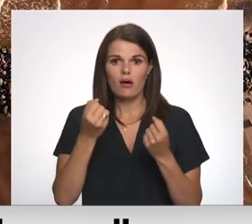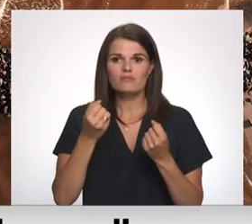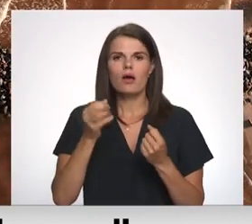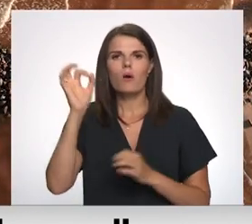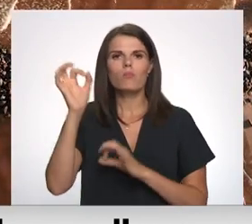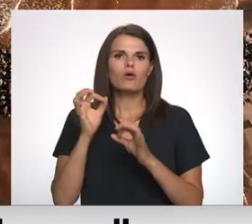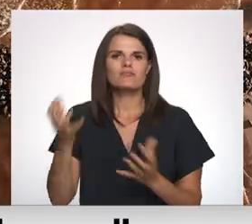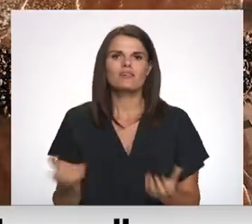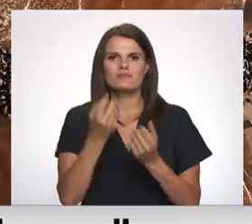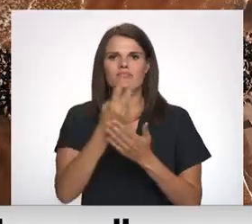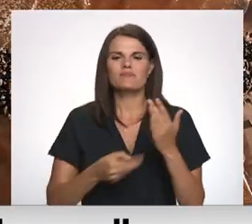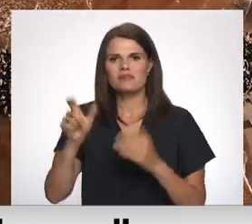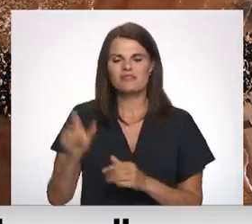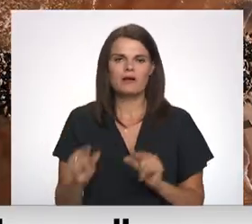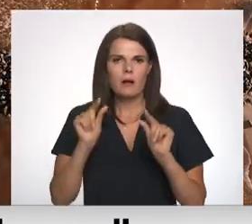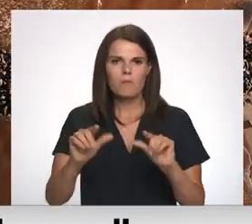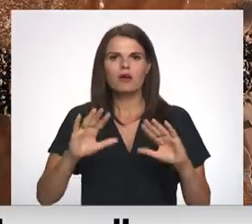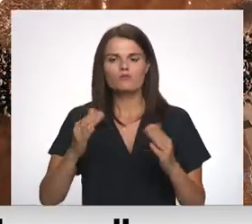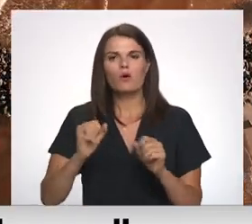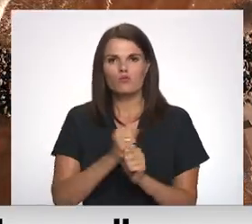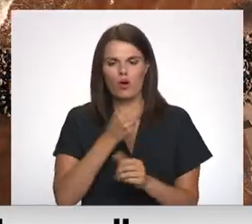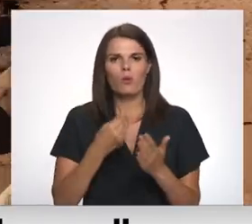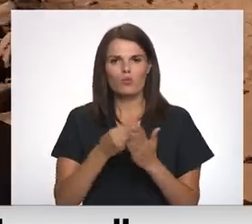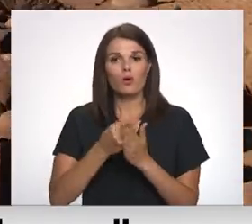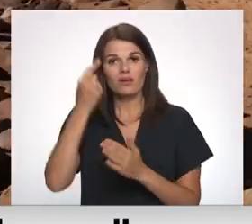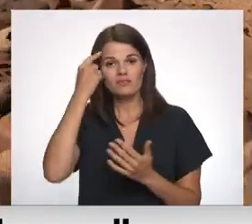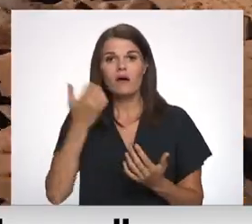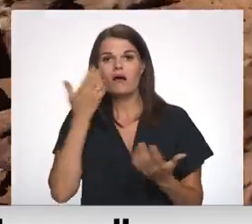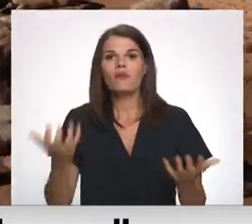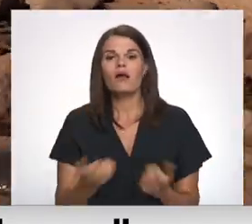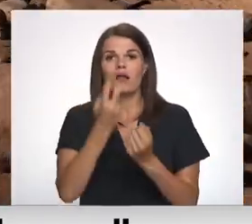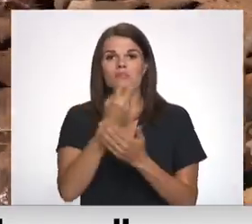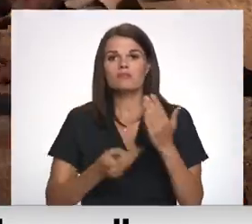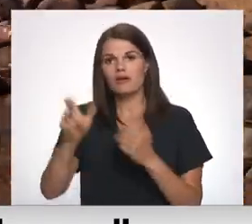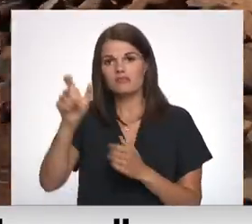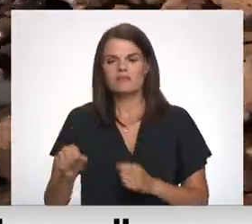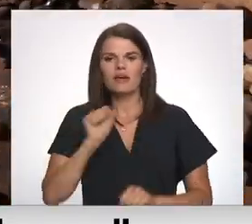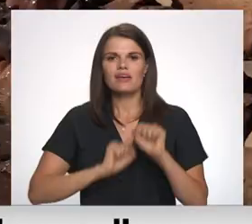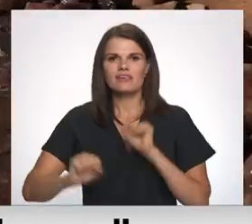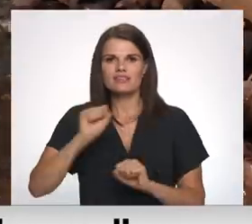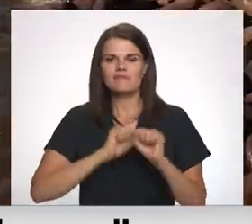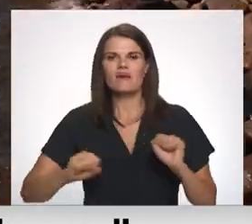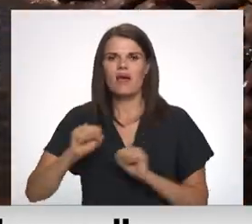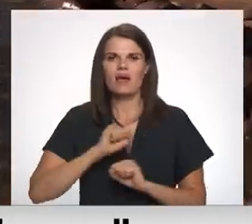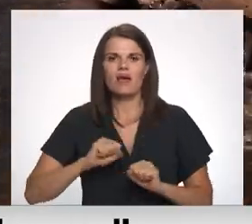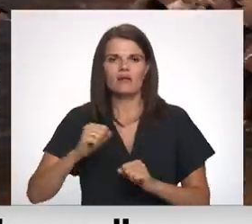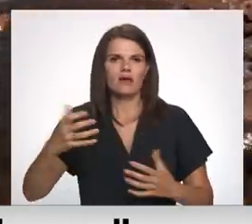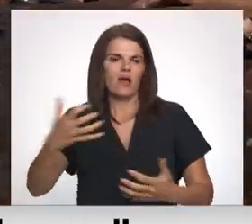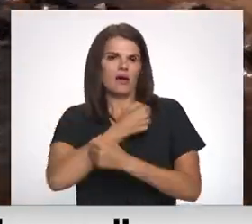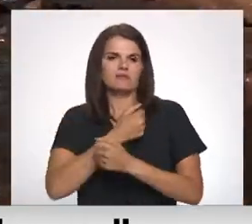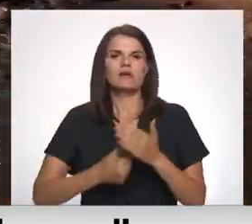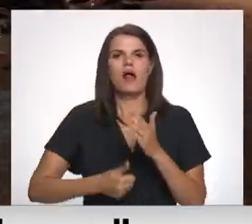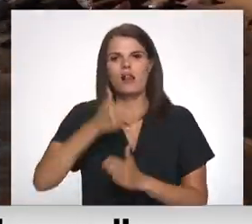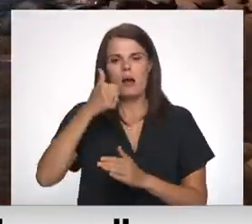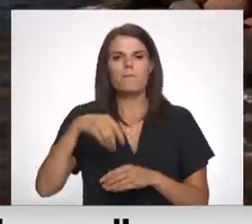izglābt slīgstoši cilvēku ir maza, tomēr der zināt. Glābjot nelaimē nonākušo jāizvērās no slīcēja tvēriena. Labāk